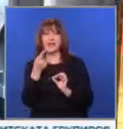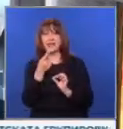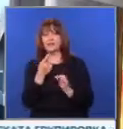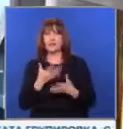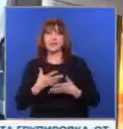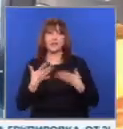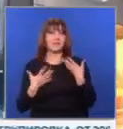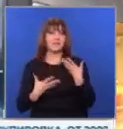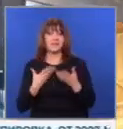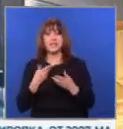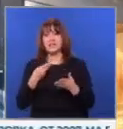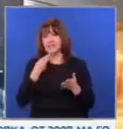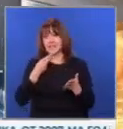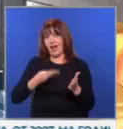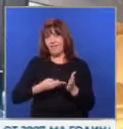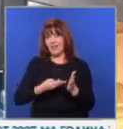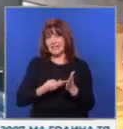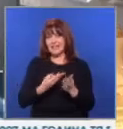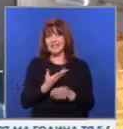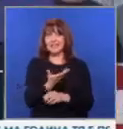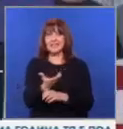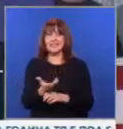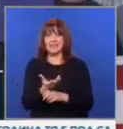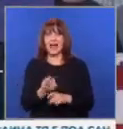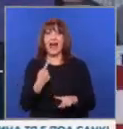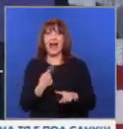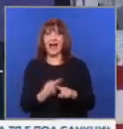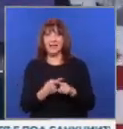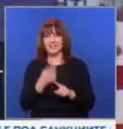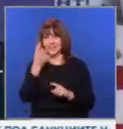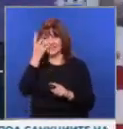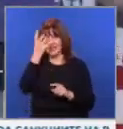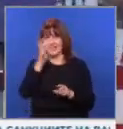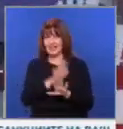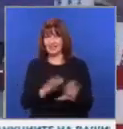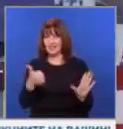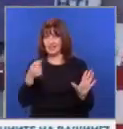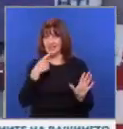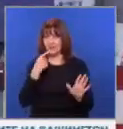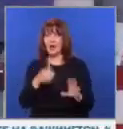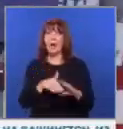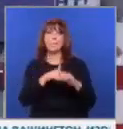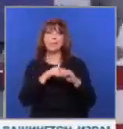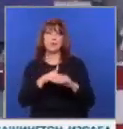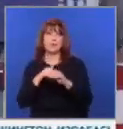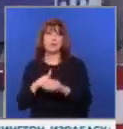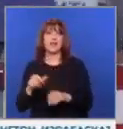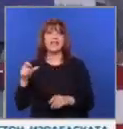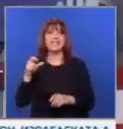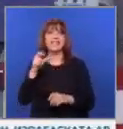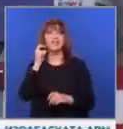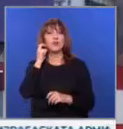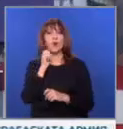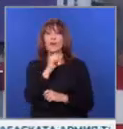на приборите за сервиране. Камала Харис, която в неделя навърши 60 години, беше поздравена от легендата Стиви Лондар.